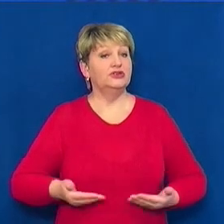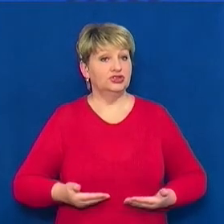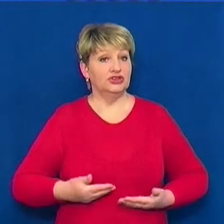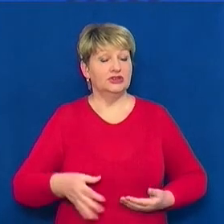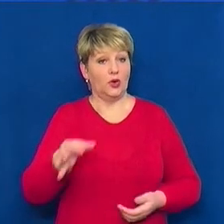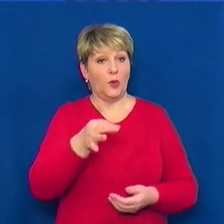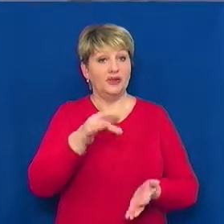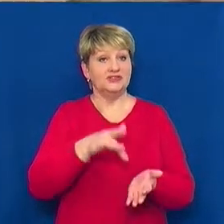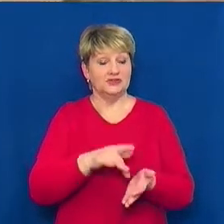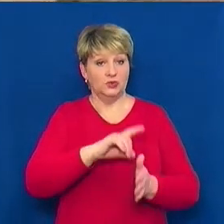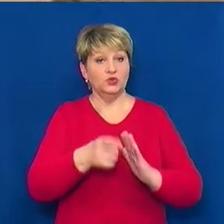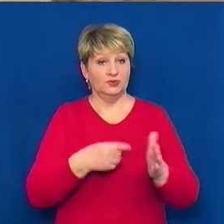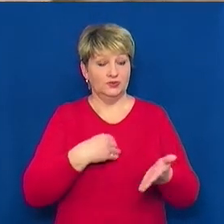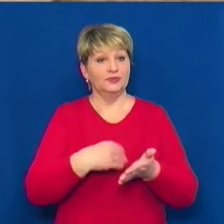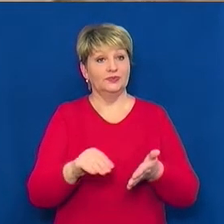Тетяна Рева.